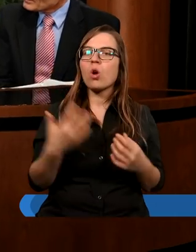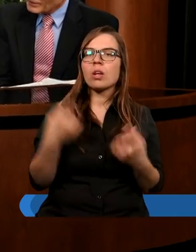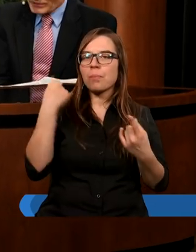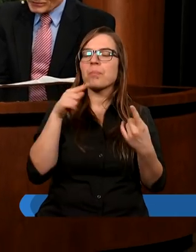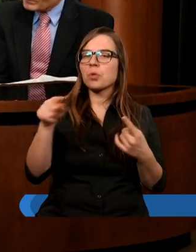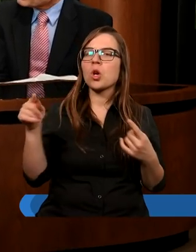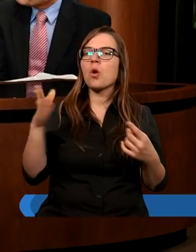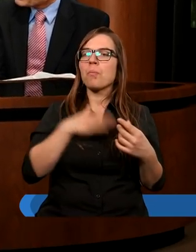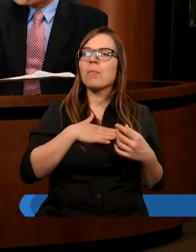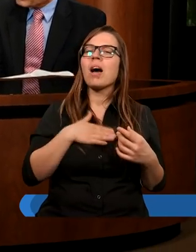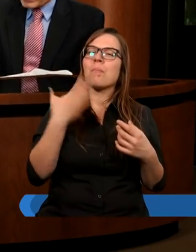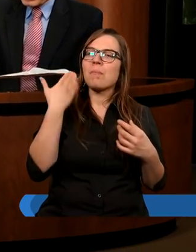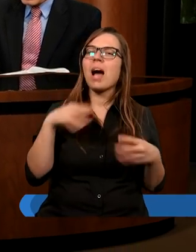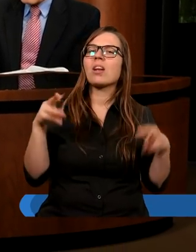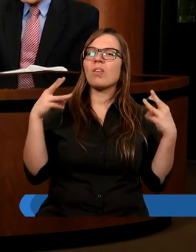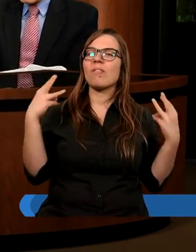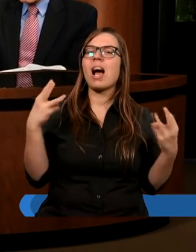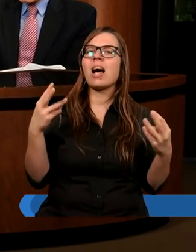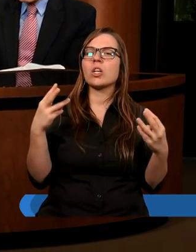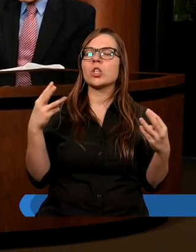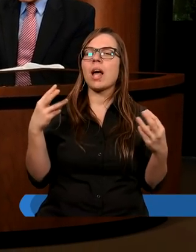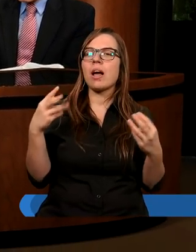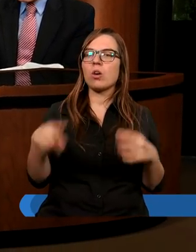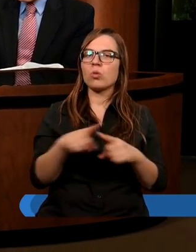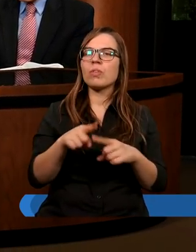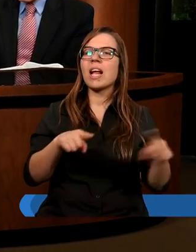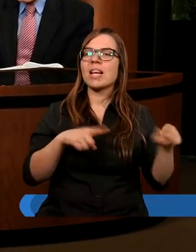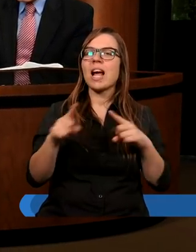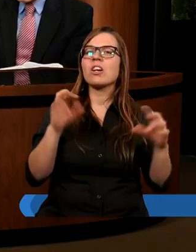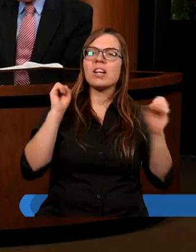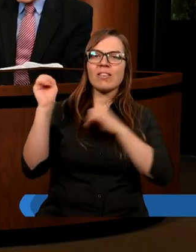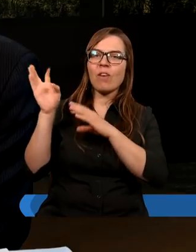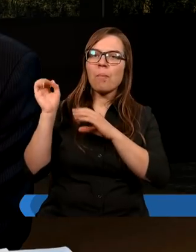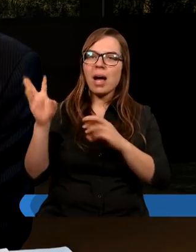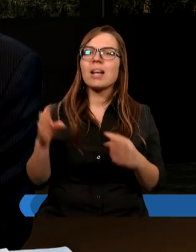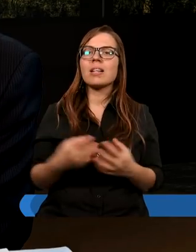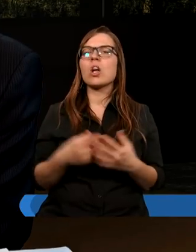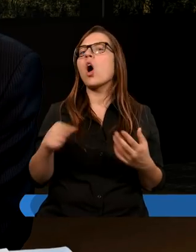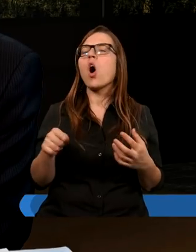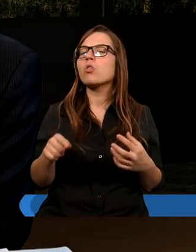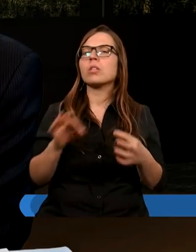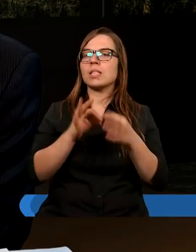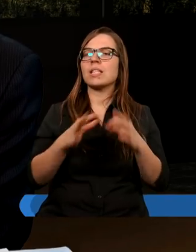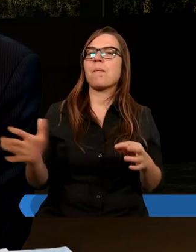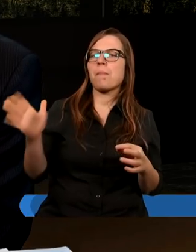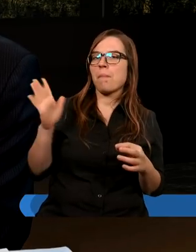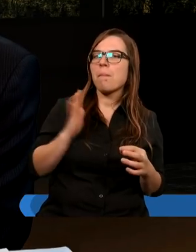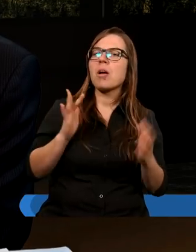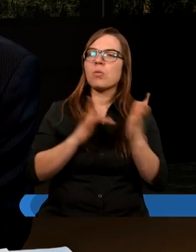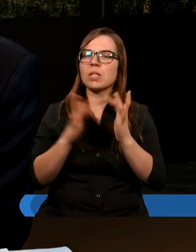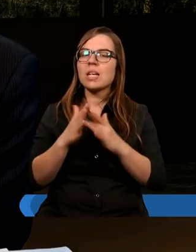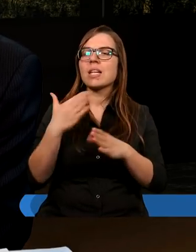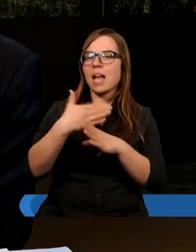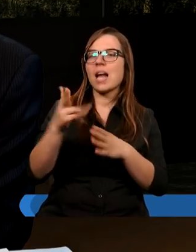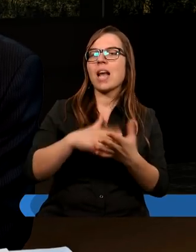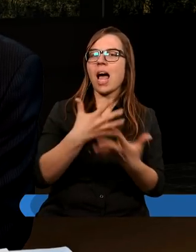one mają tutaj bardzo ważne również znaczenie i informacje. Otóż gdyby był Pan Jezus